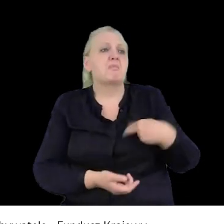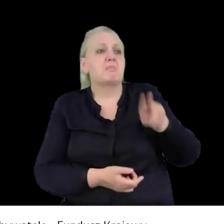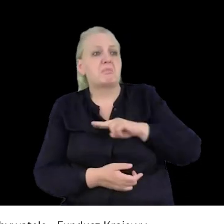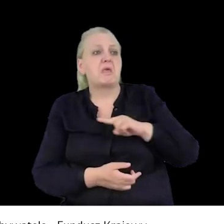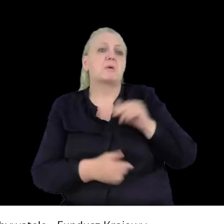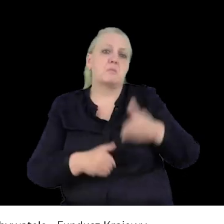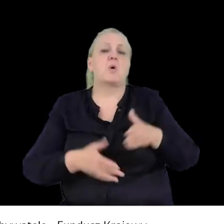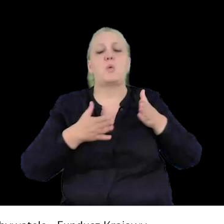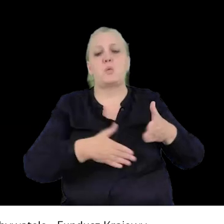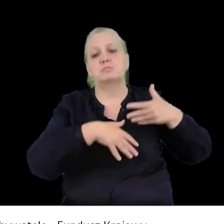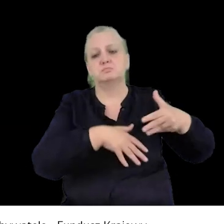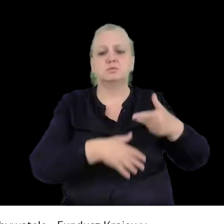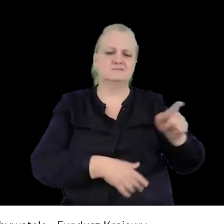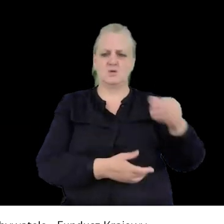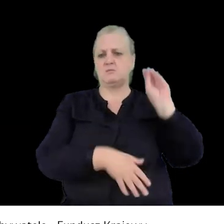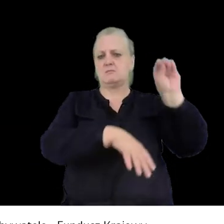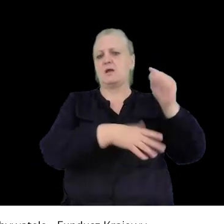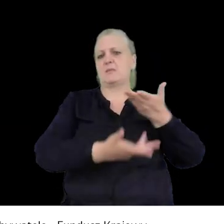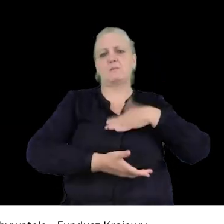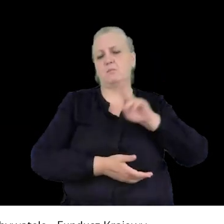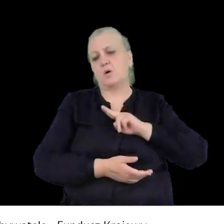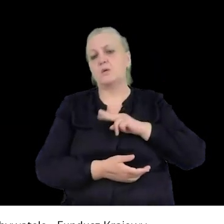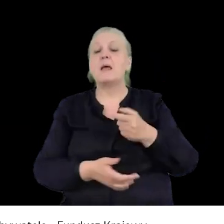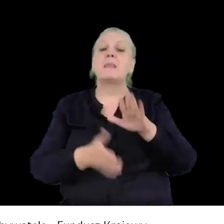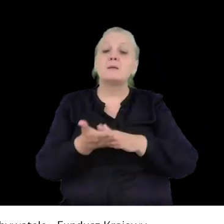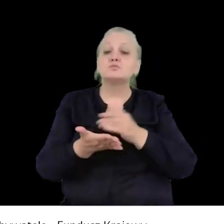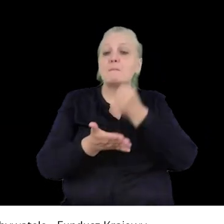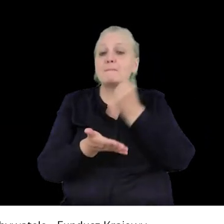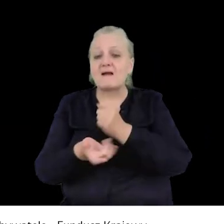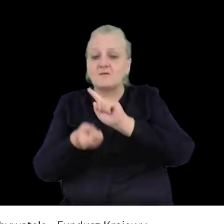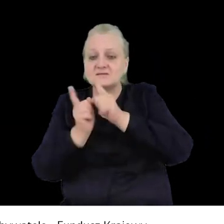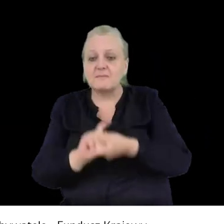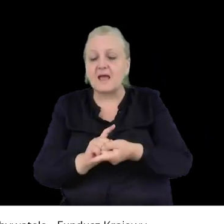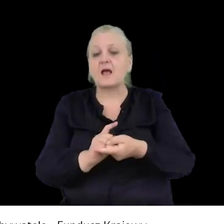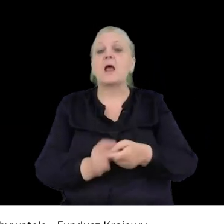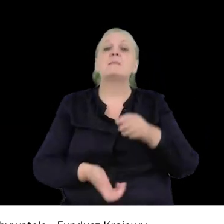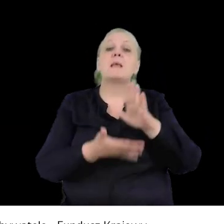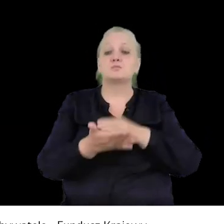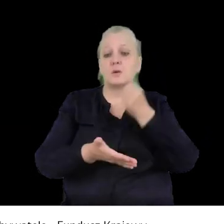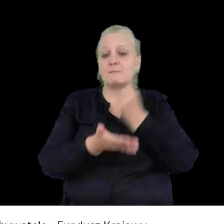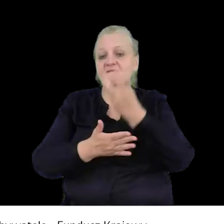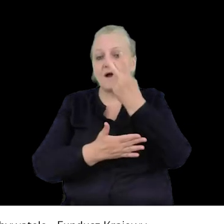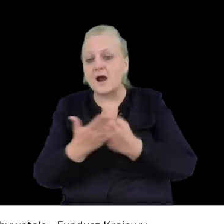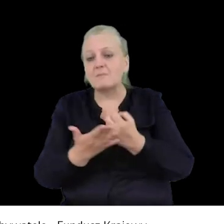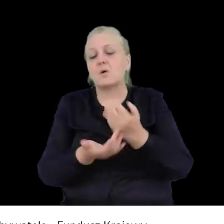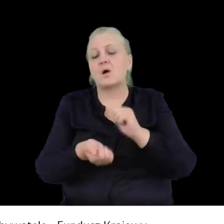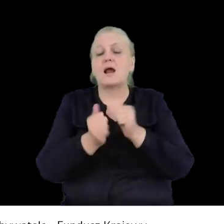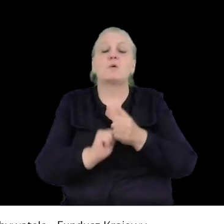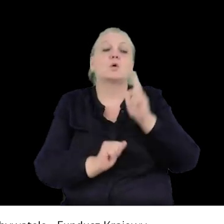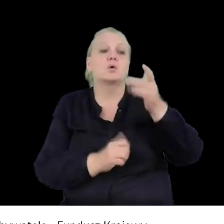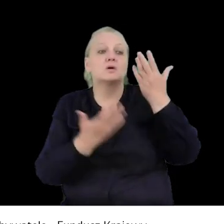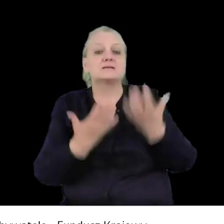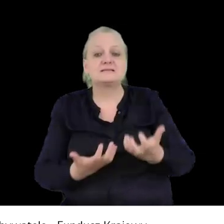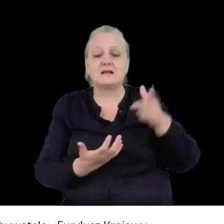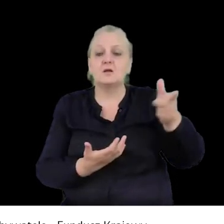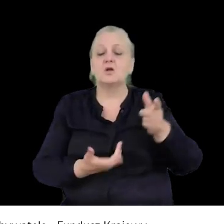wyjść na ulicę i powiedzieć, że to jest nie halo, jeżeli jest jakaś zmiana w prawie, na przykład w prawie aworcyjnym, albo jeżeli ktoś chce mnie zbudować